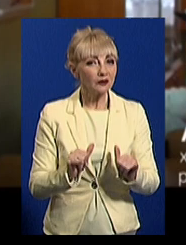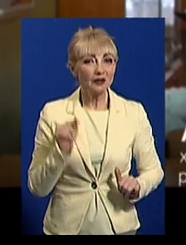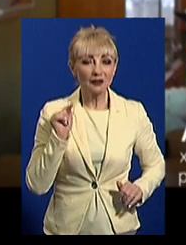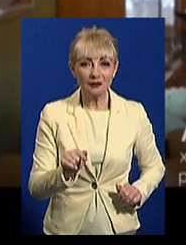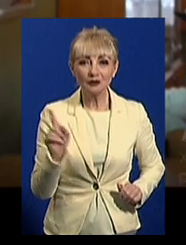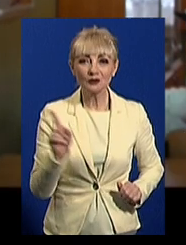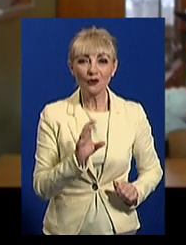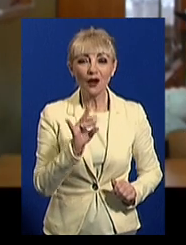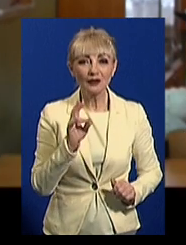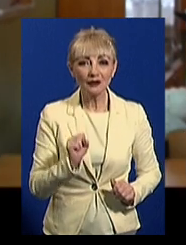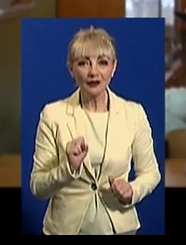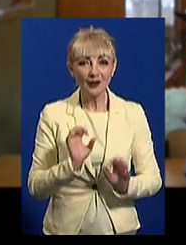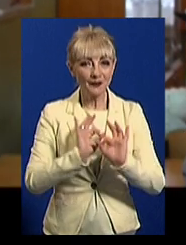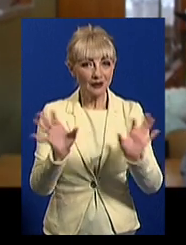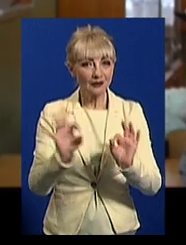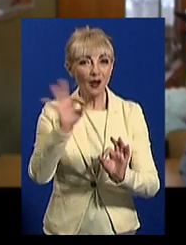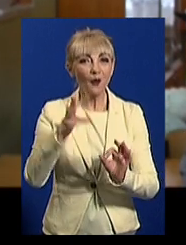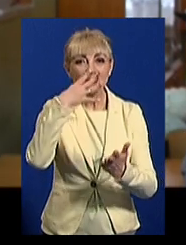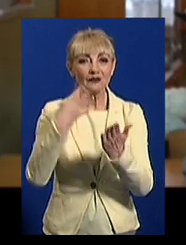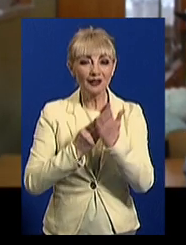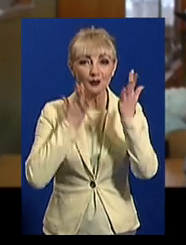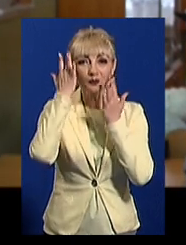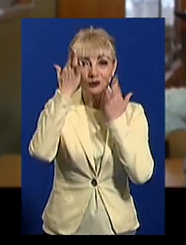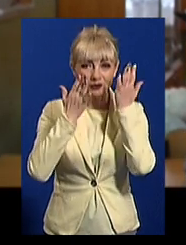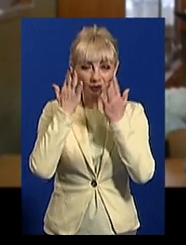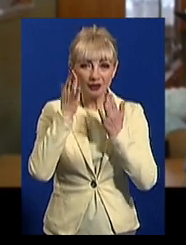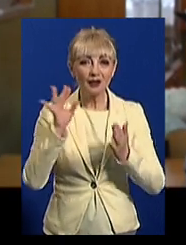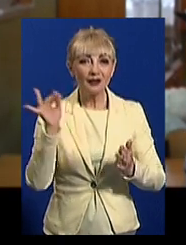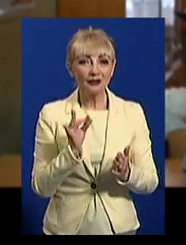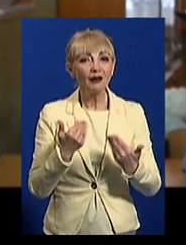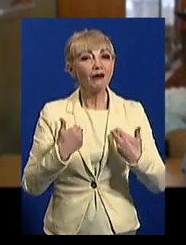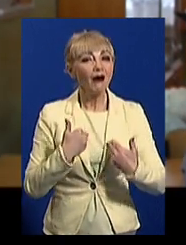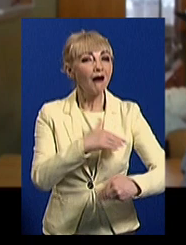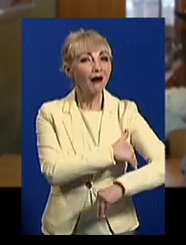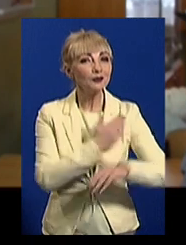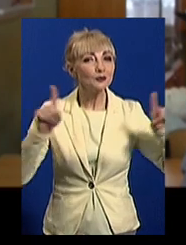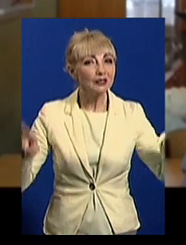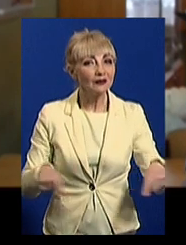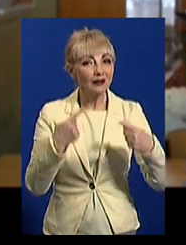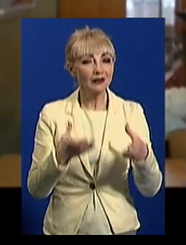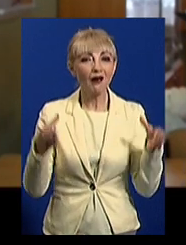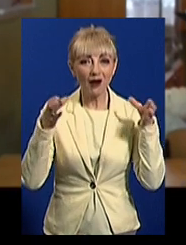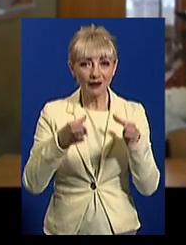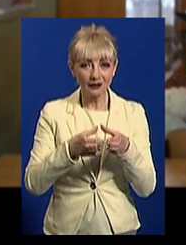що вона розповіла про свою мрію. Я хочу створити колектив